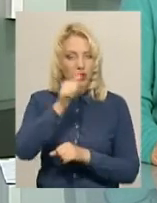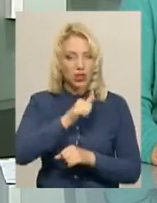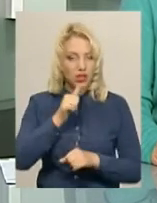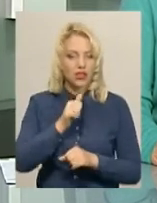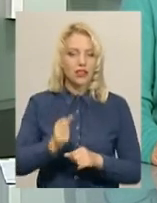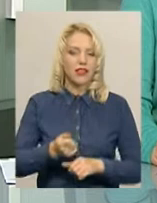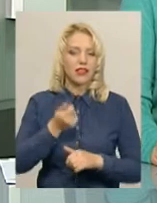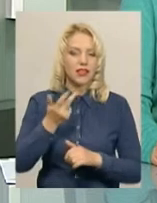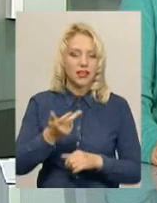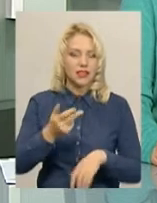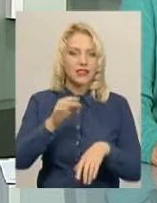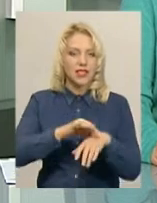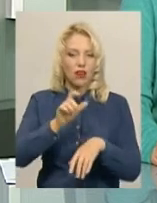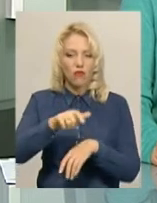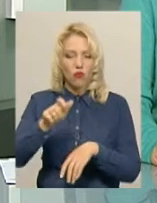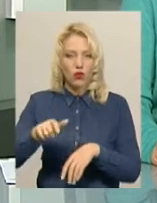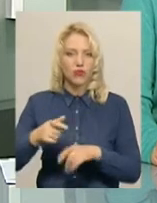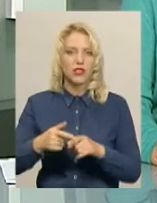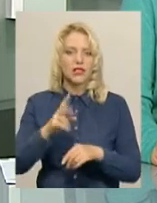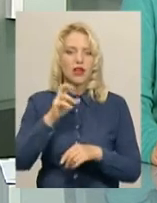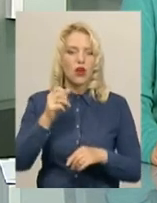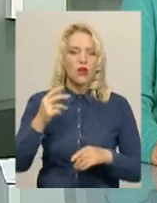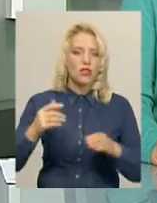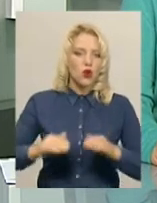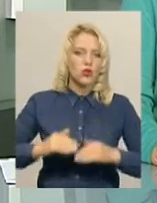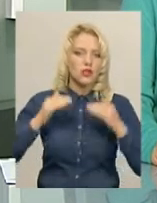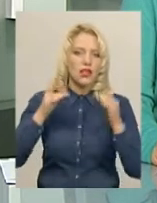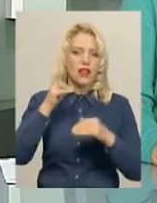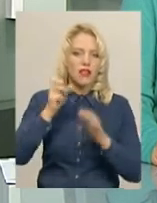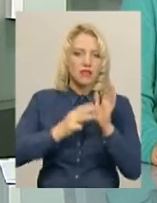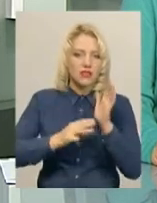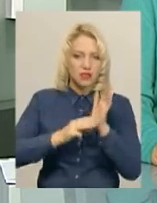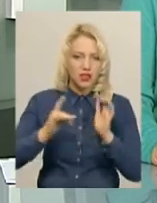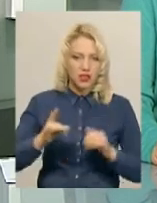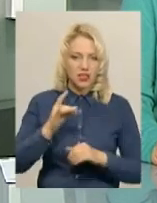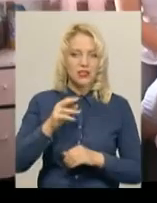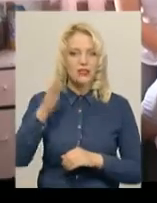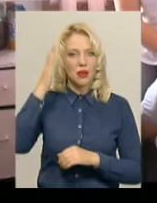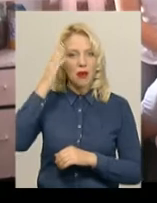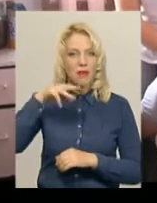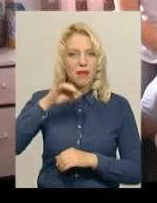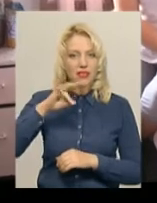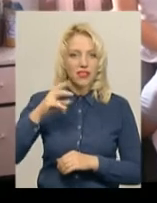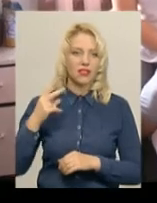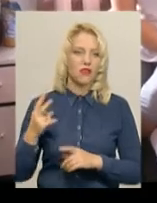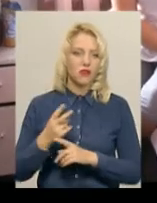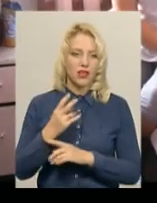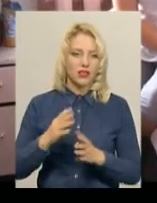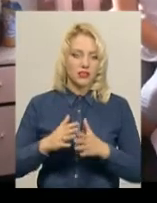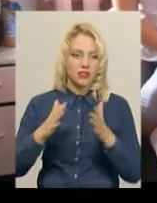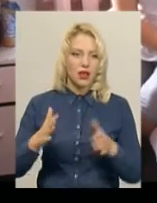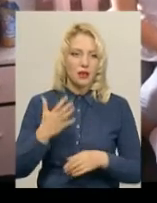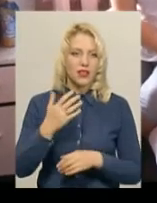зросла у 80 разів, а хворих на мененгіти – вдвічі. Подробиці далі у сюжеті. З п'ятирічною донечкою